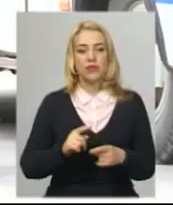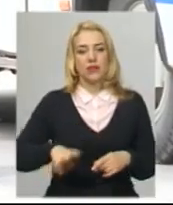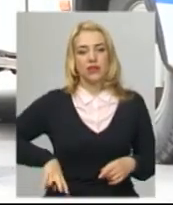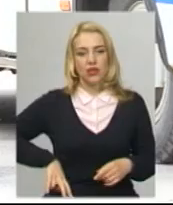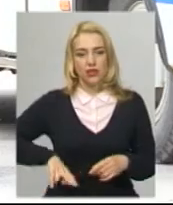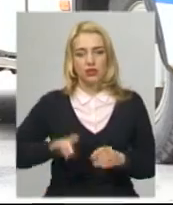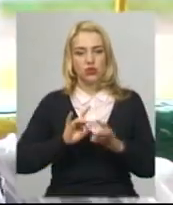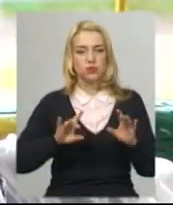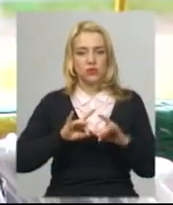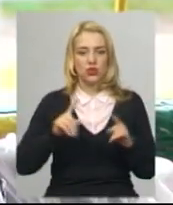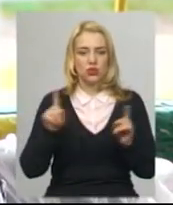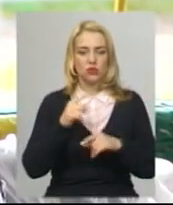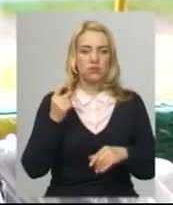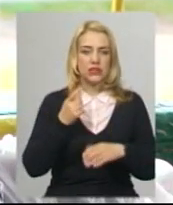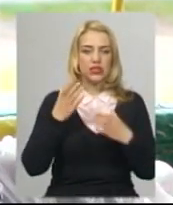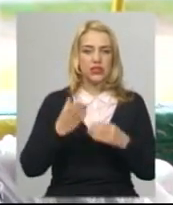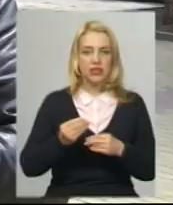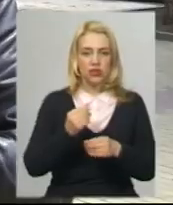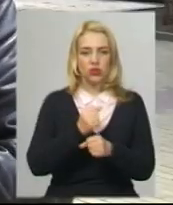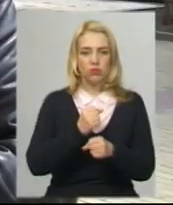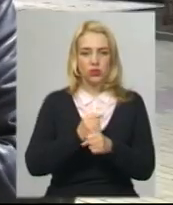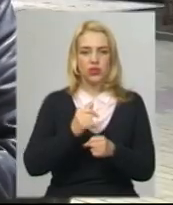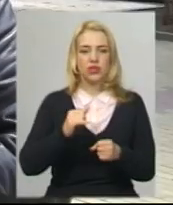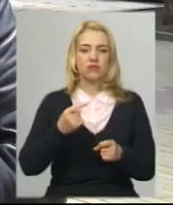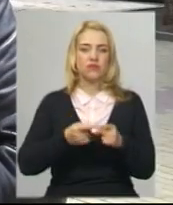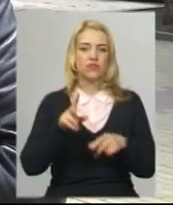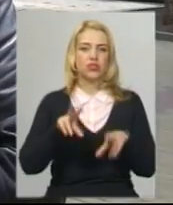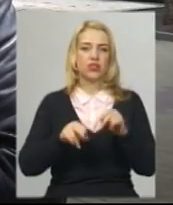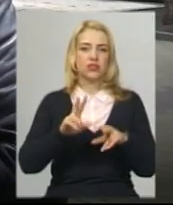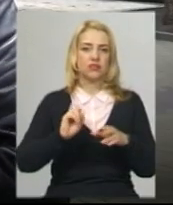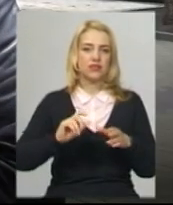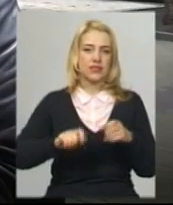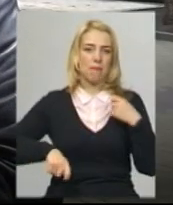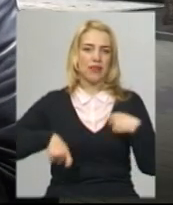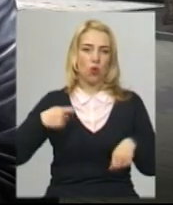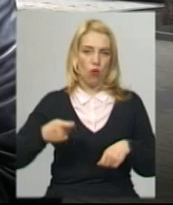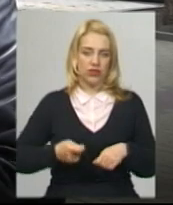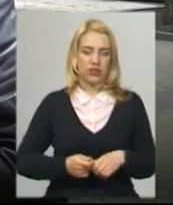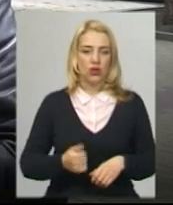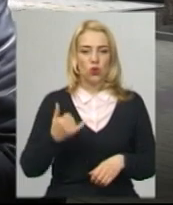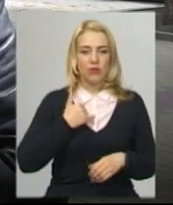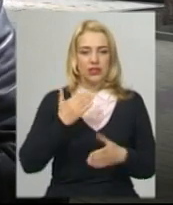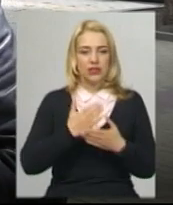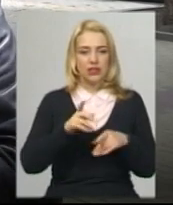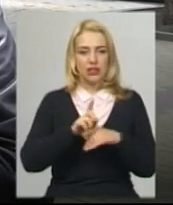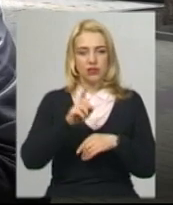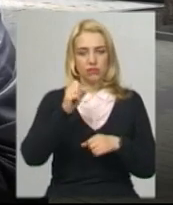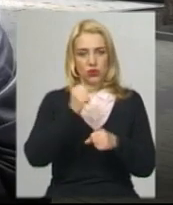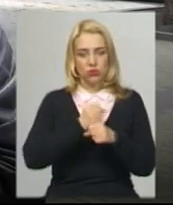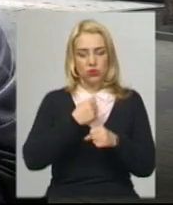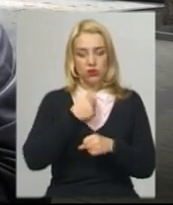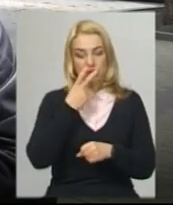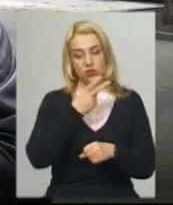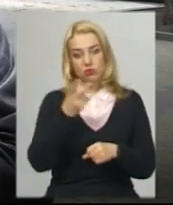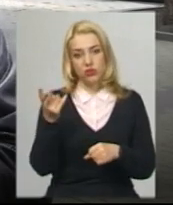Олег Глишень, розповів, перший день роботи на приміських маршрутах збитковий. У мене вже такі думки є, що я ще подивлюсь